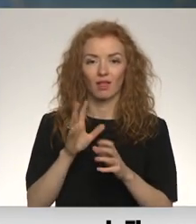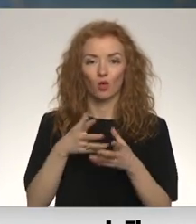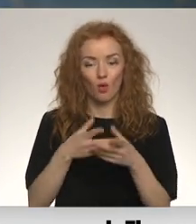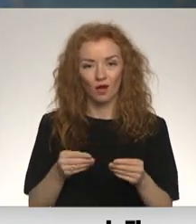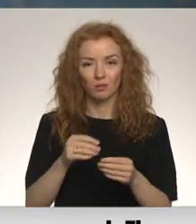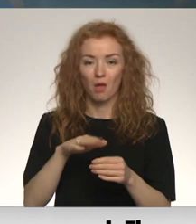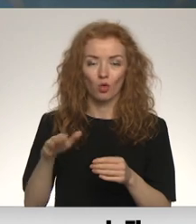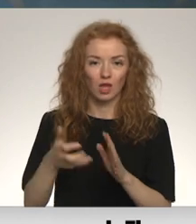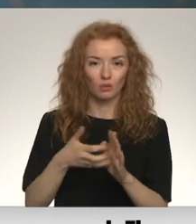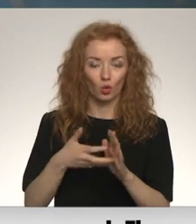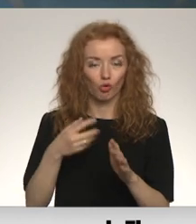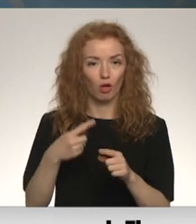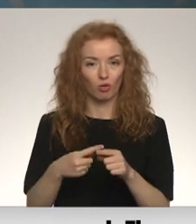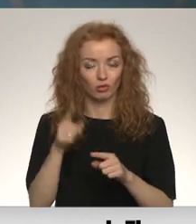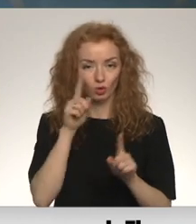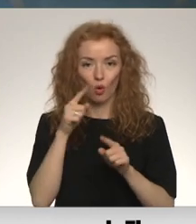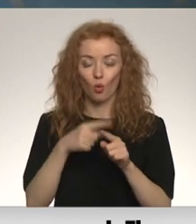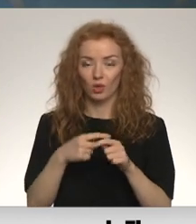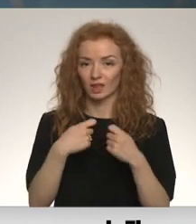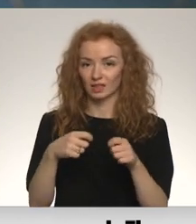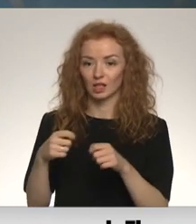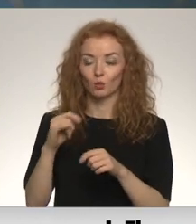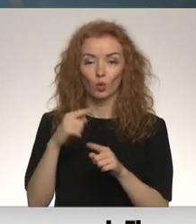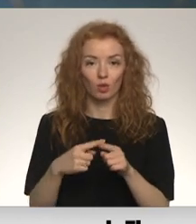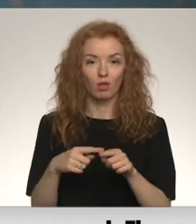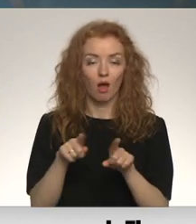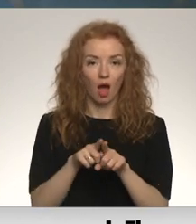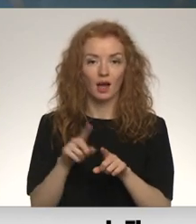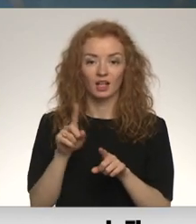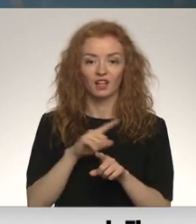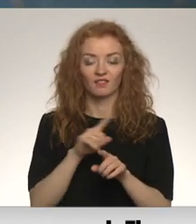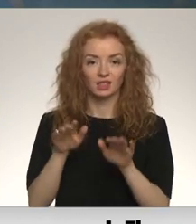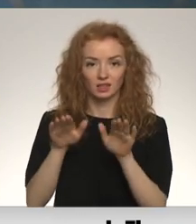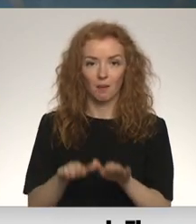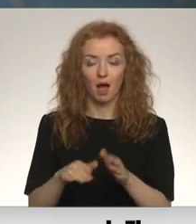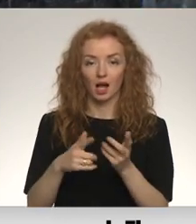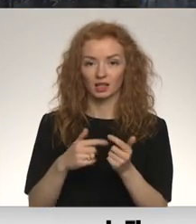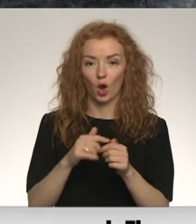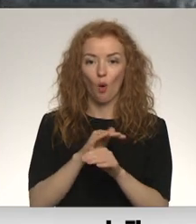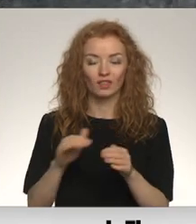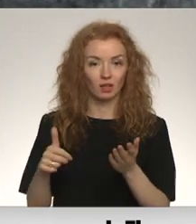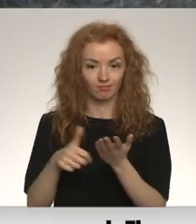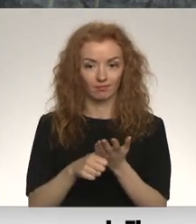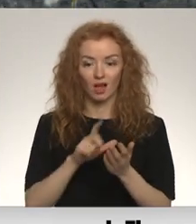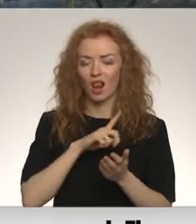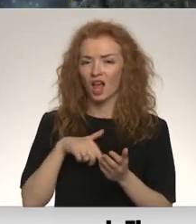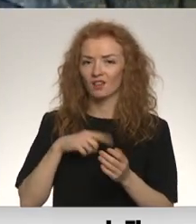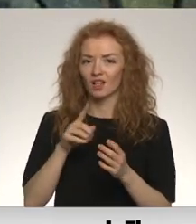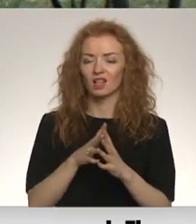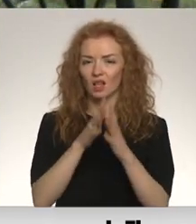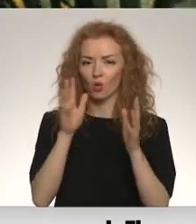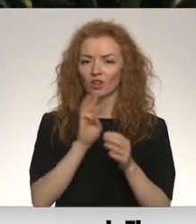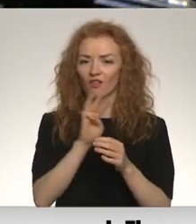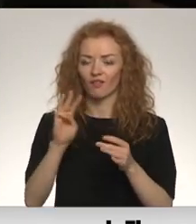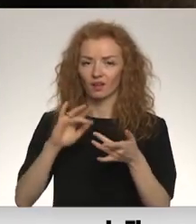tirzniecību. ETSO pārstāvi piesaistījis zemais oficiāli fiksētais šo gadījumu skaits. Viņš norāda, ka Latvijai ar daudz tīmekļu